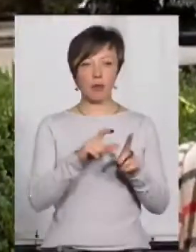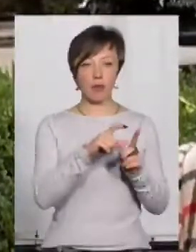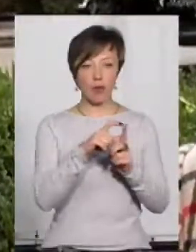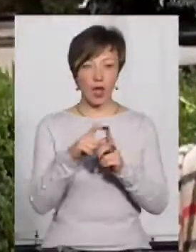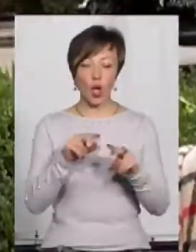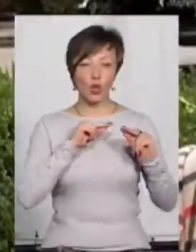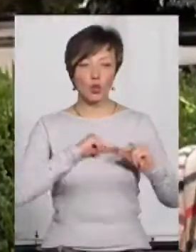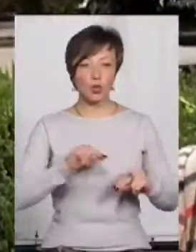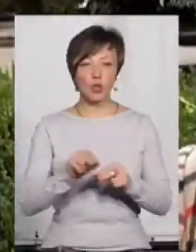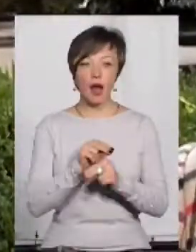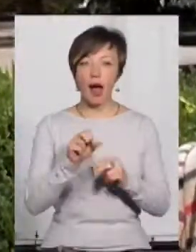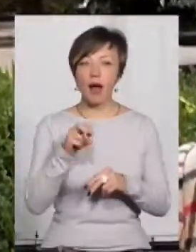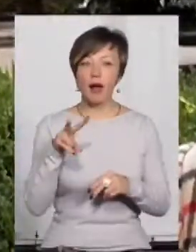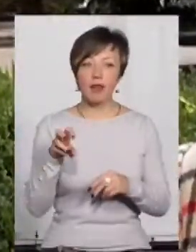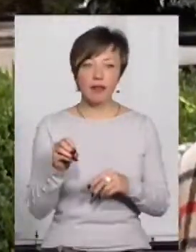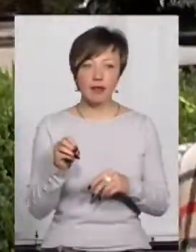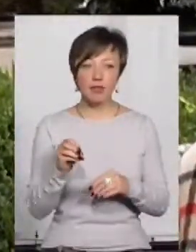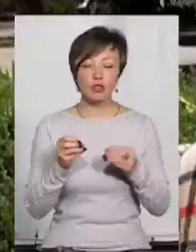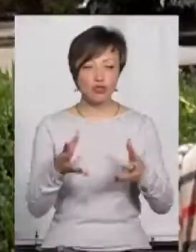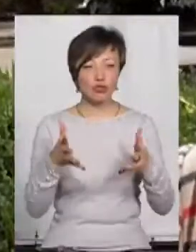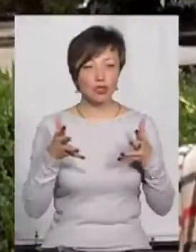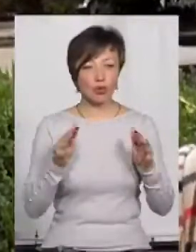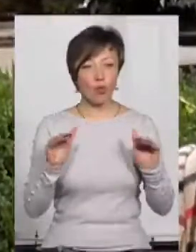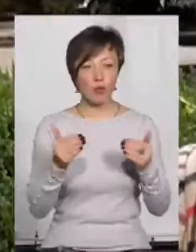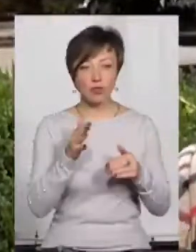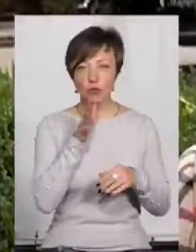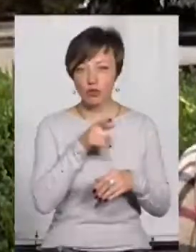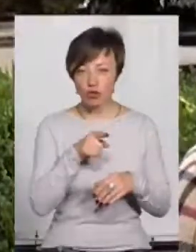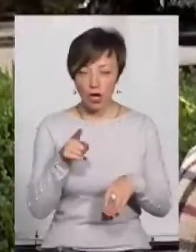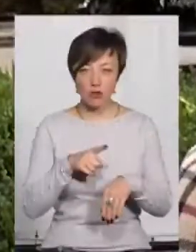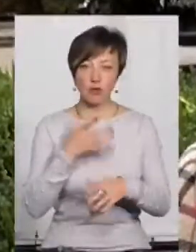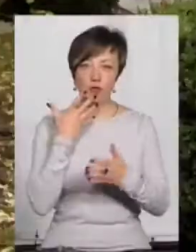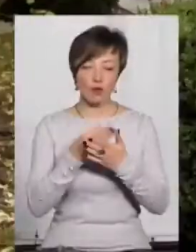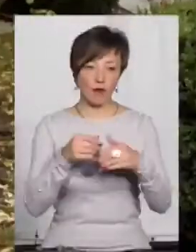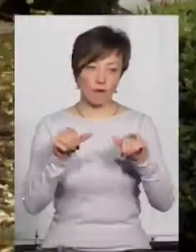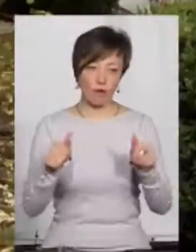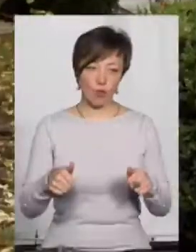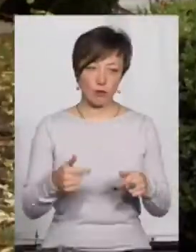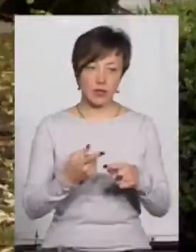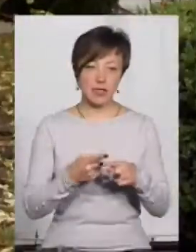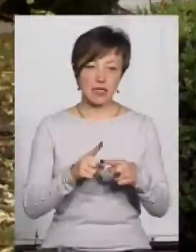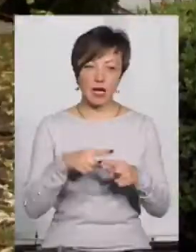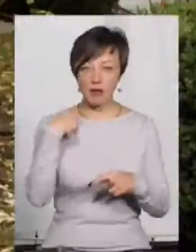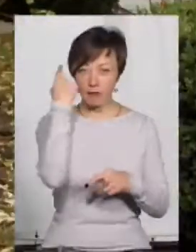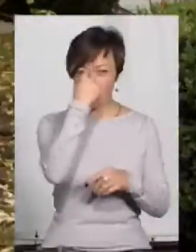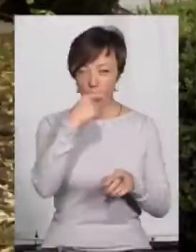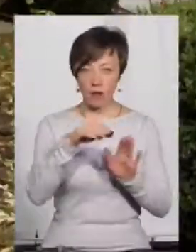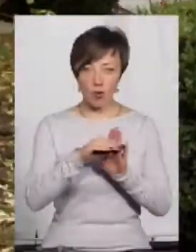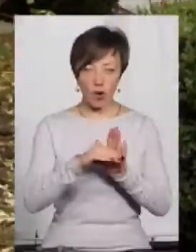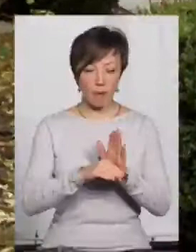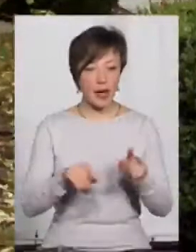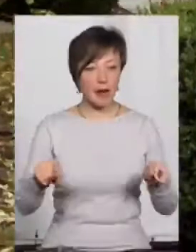трудотерапія, але вона чітко обмежена по часу і по своїй формі. Ця індивідуальна програма